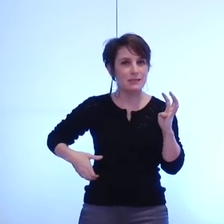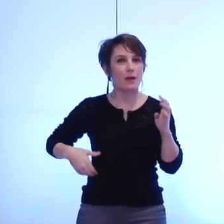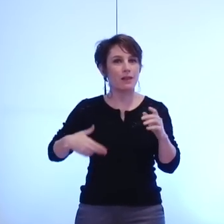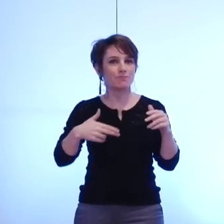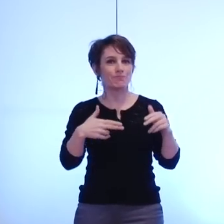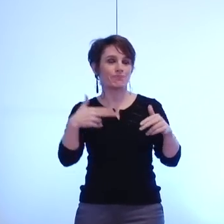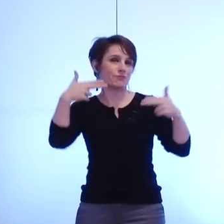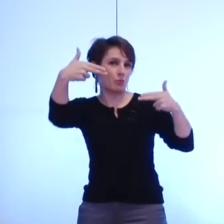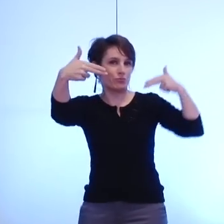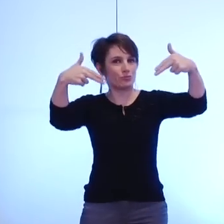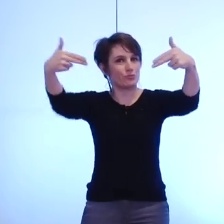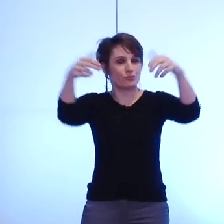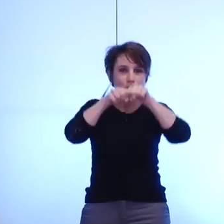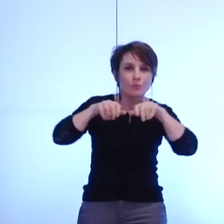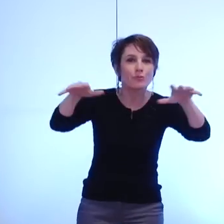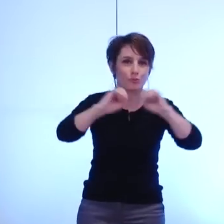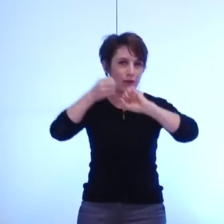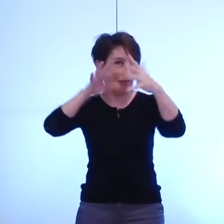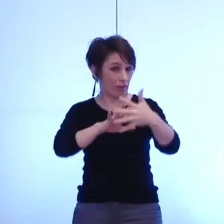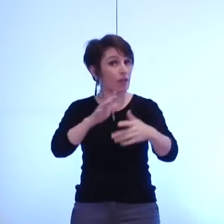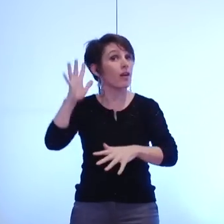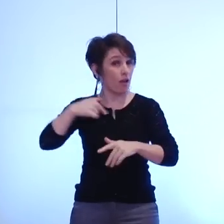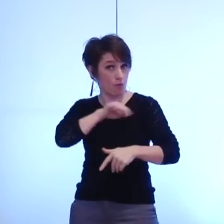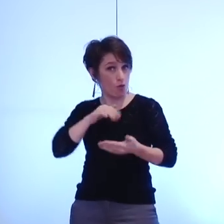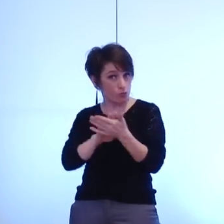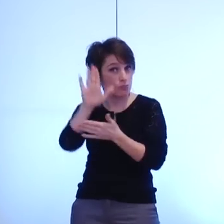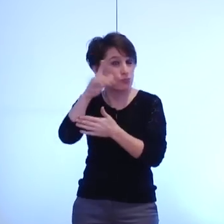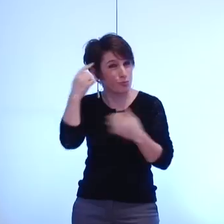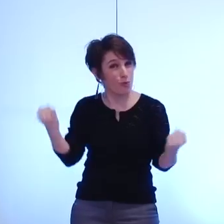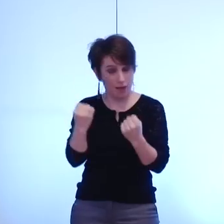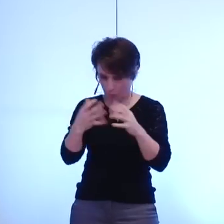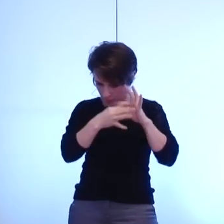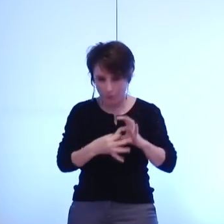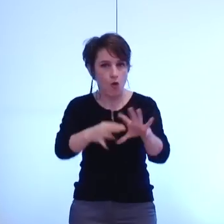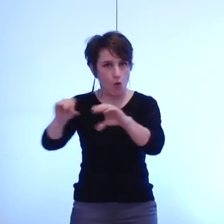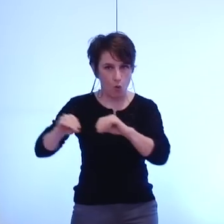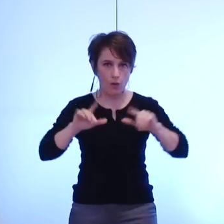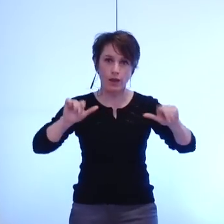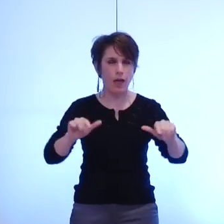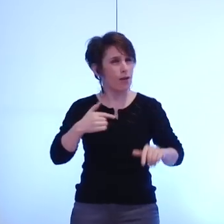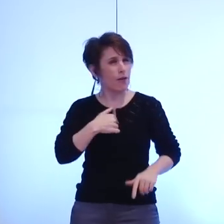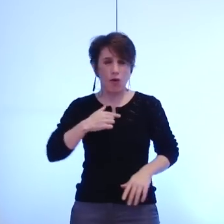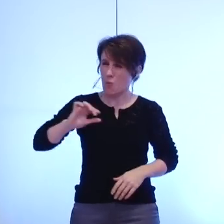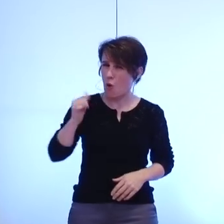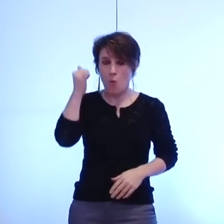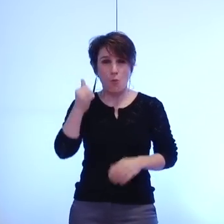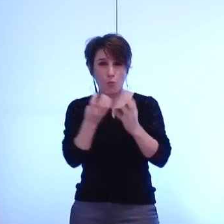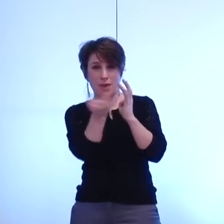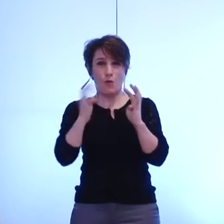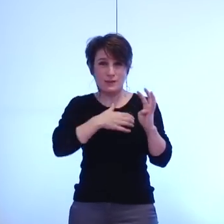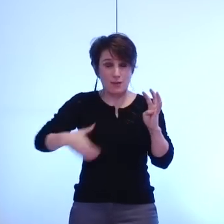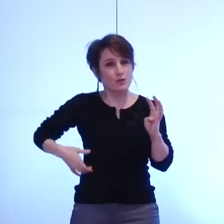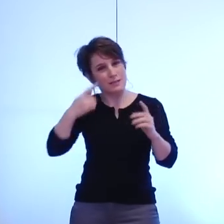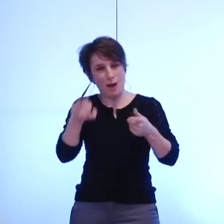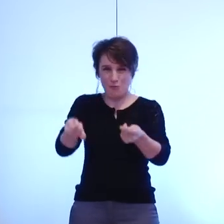majorité que nous avons tenu et respecté dès le 1er Conseil de la mandature, malgré le délai extrêmement court